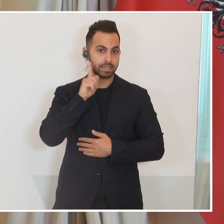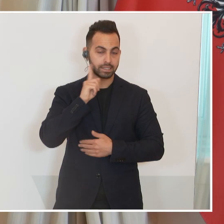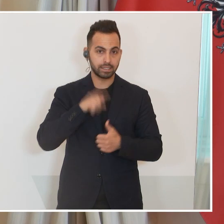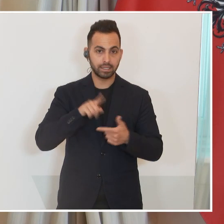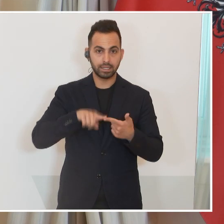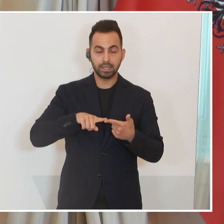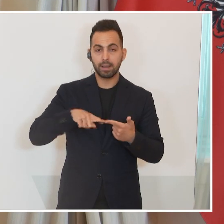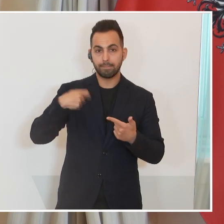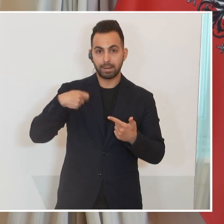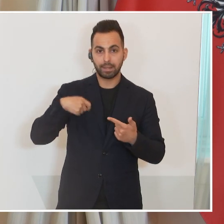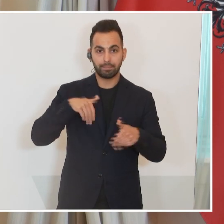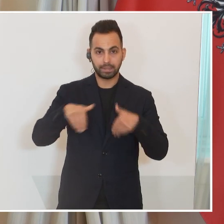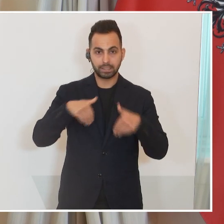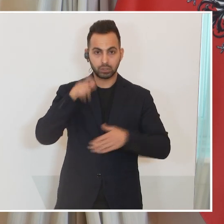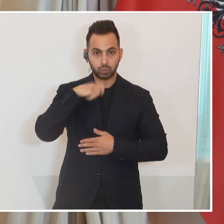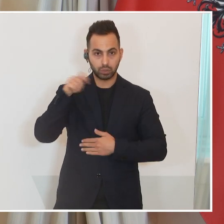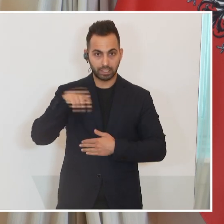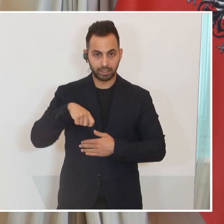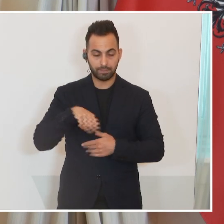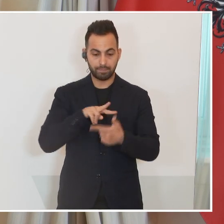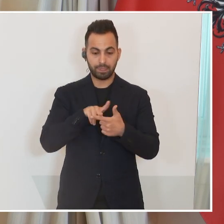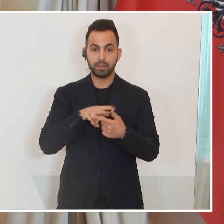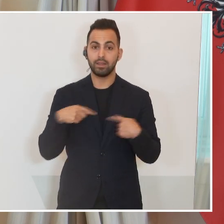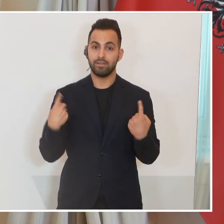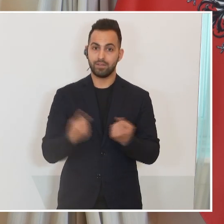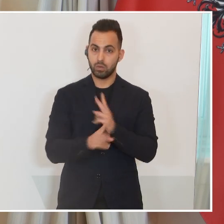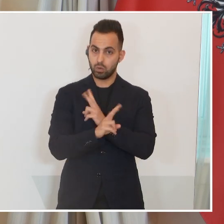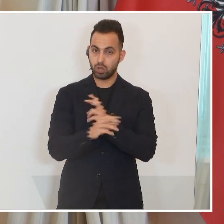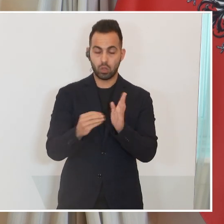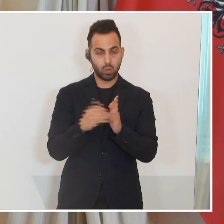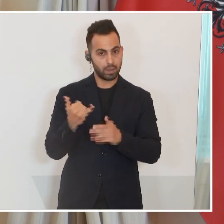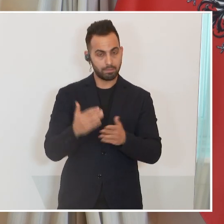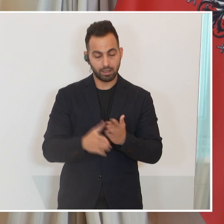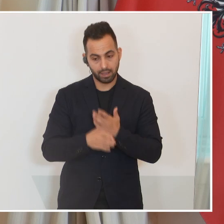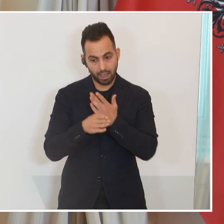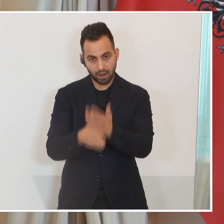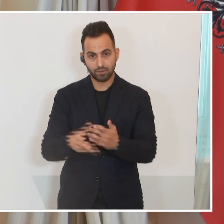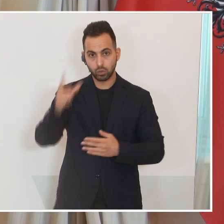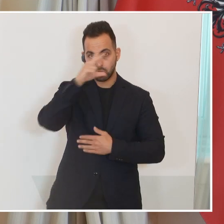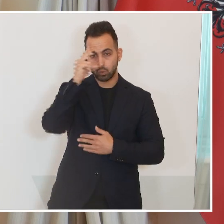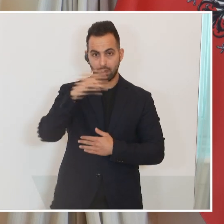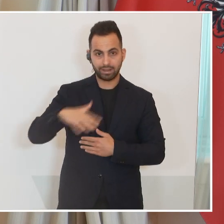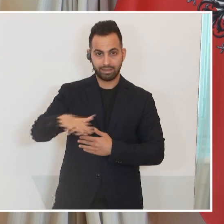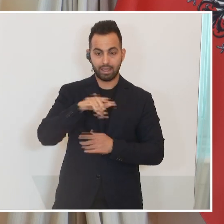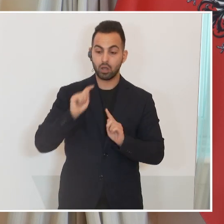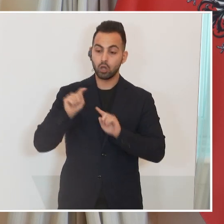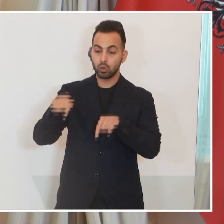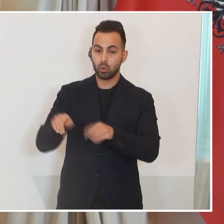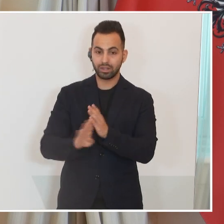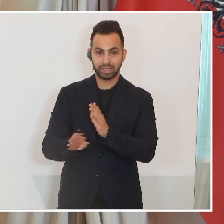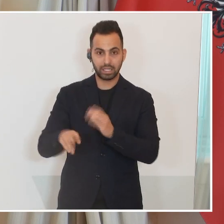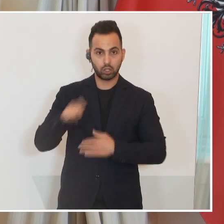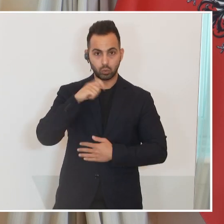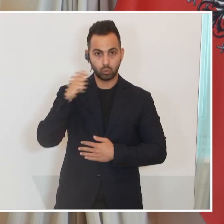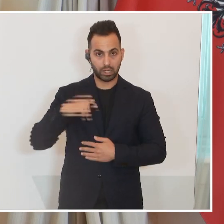Premierminister Schmierl. Österreich leistet nach wie vor humanitäre Hilfe direkt in der Ukraine. Darüber hinaus